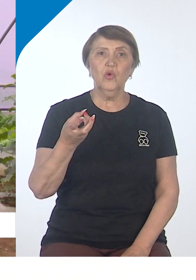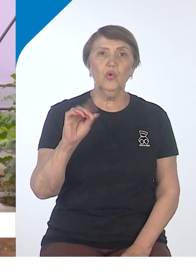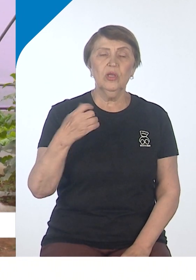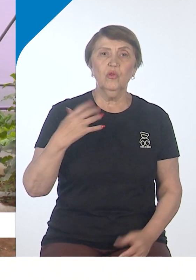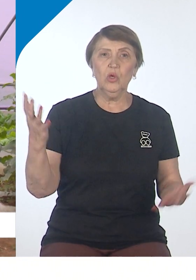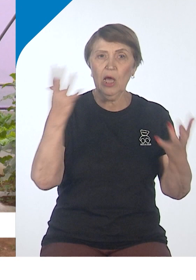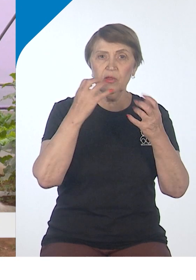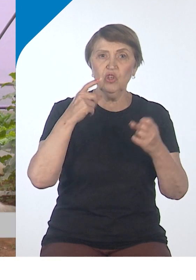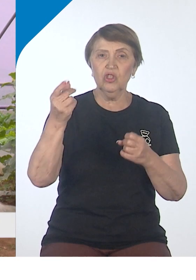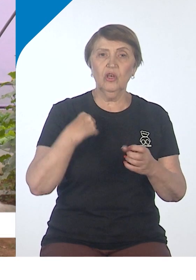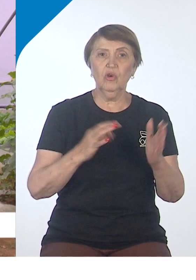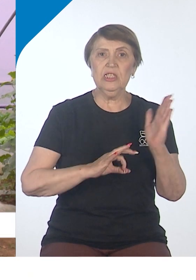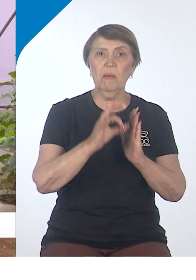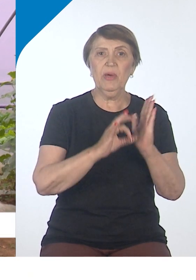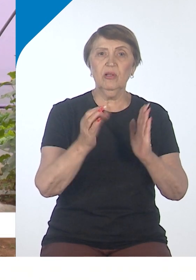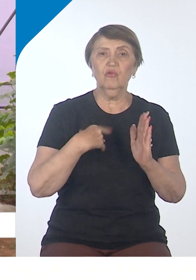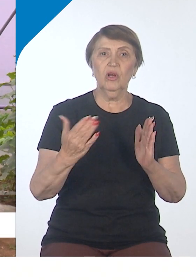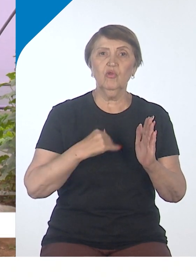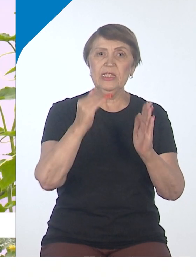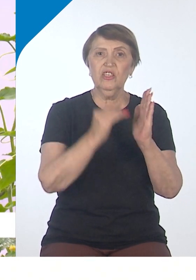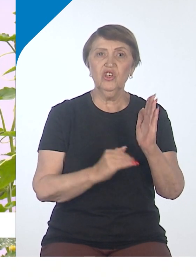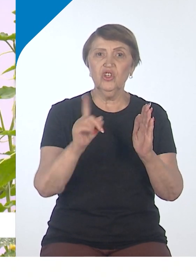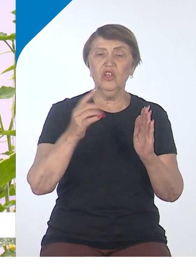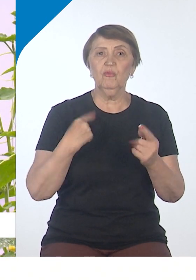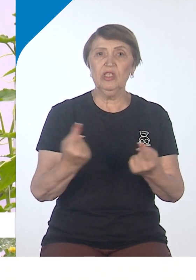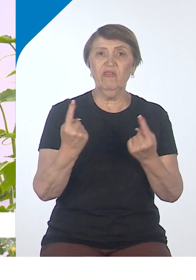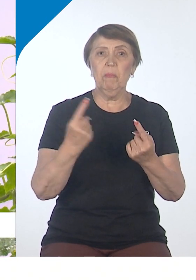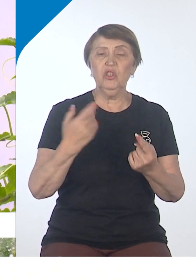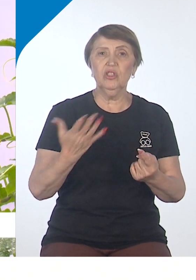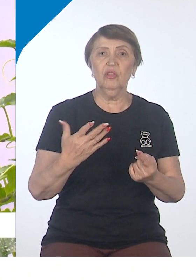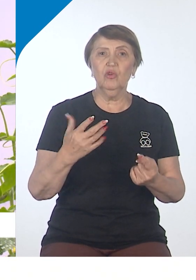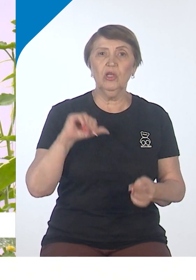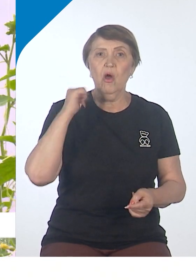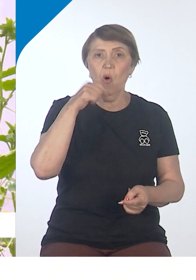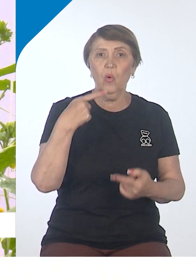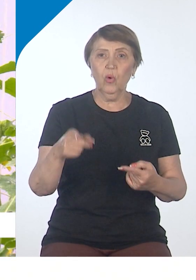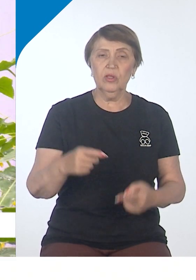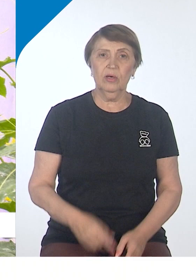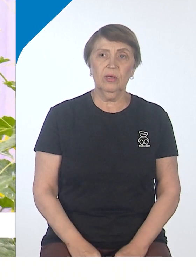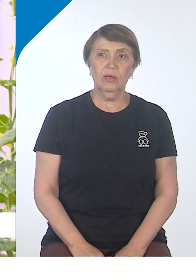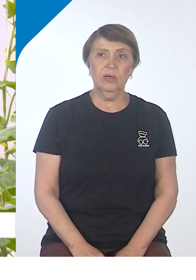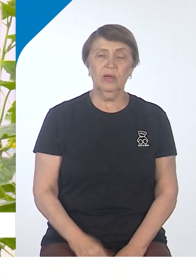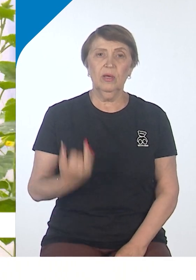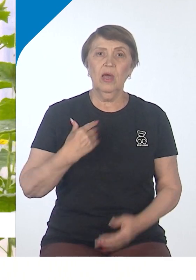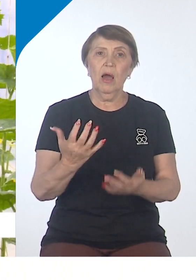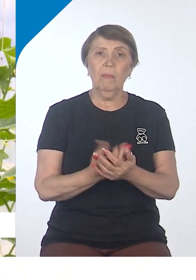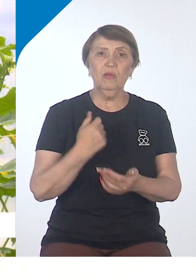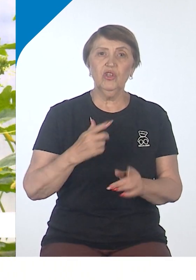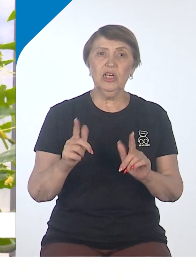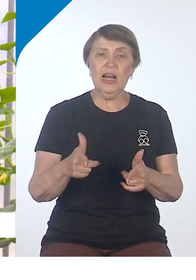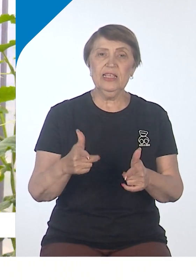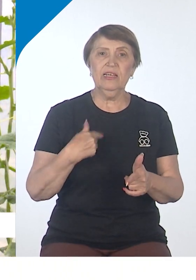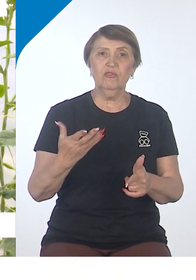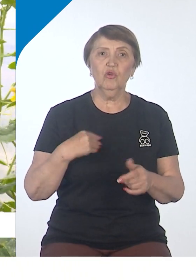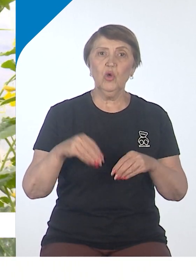Ночные температуры гораздо ниже, чем обычно в это время года. Дальний Восток – зона рискованного земледелия. И получить гарантированный урожай